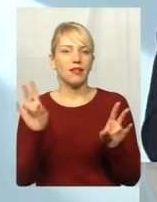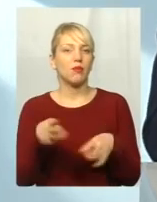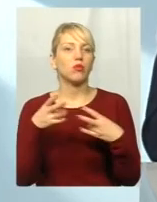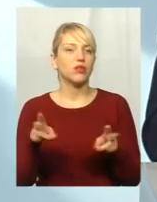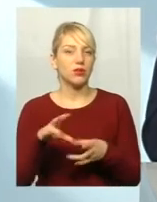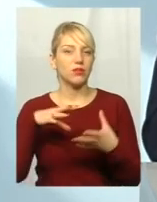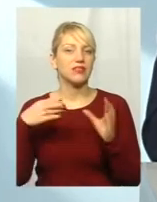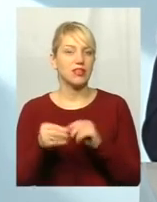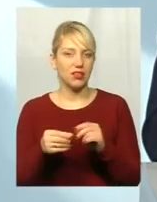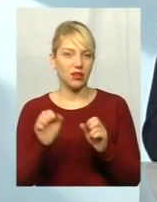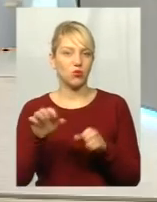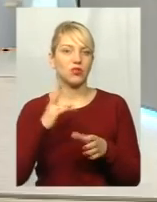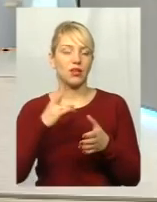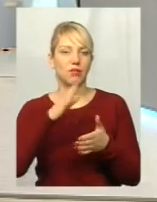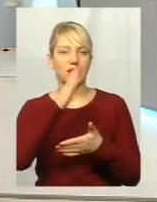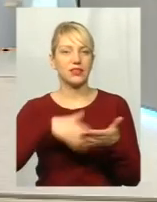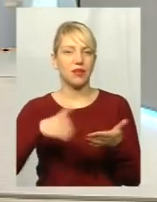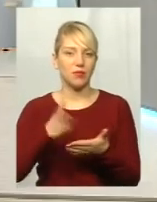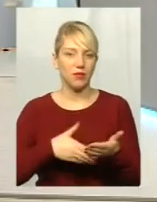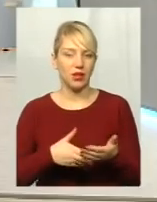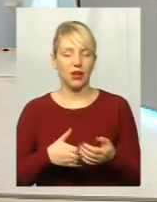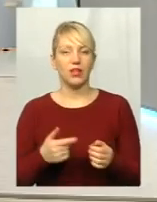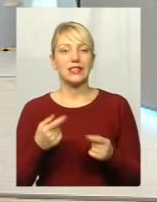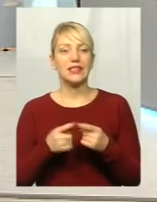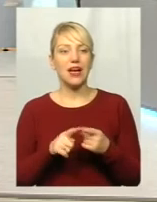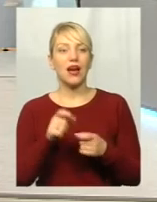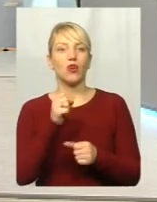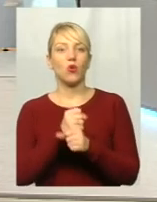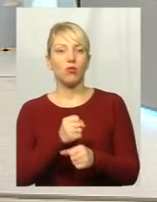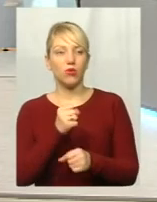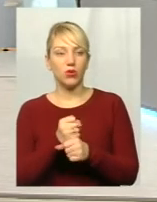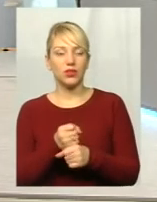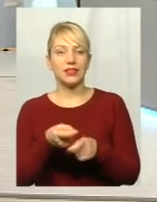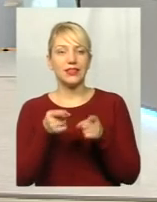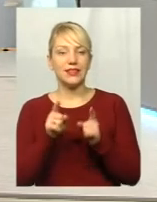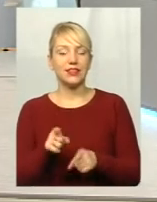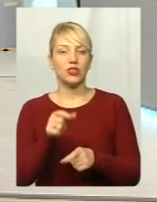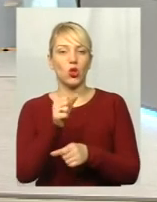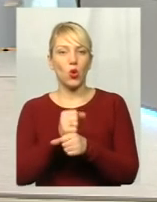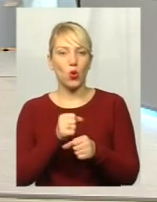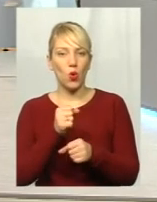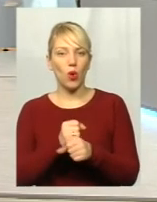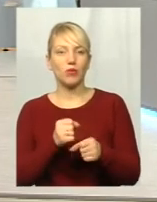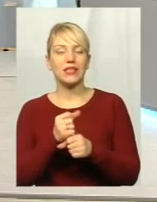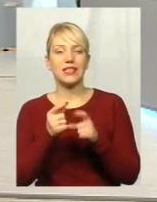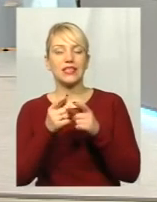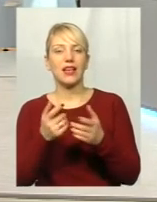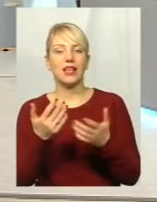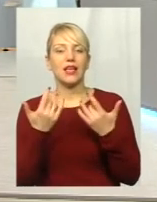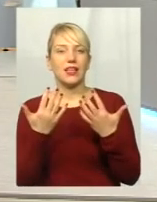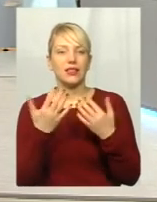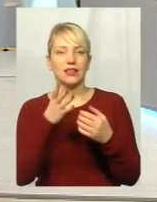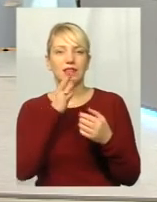необхідно буде запровадити. Це робота дійсно робиться за певний період. І